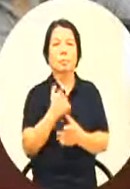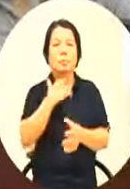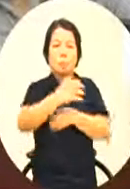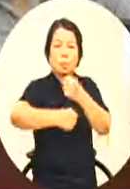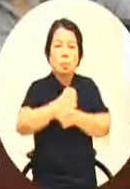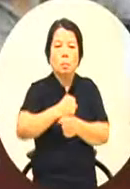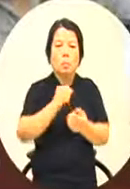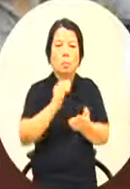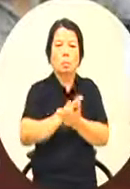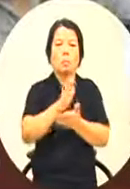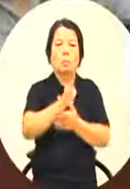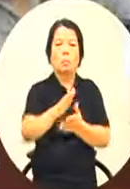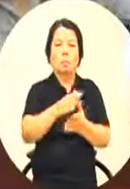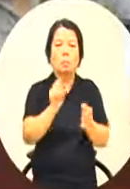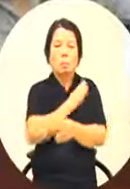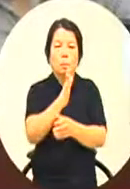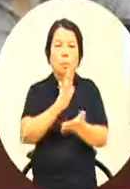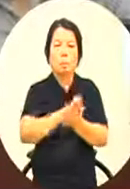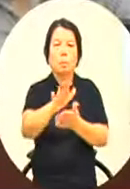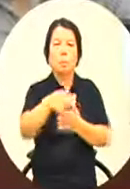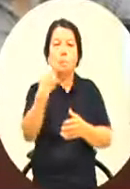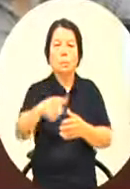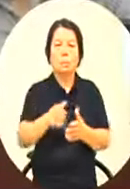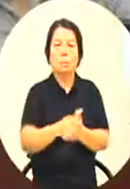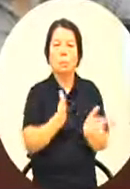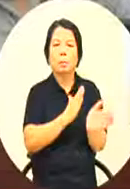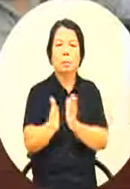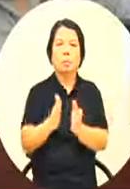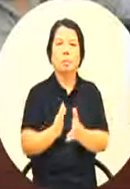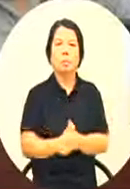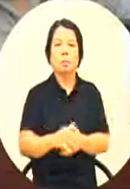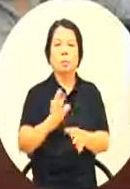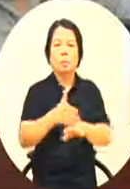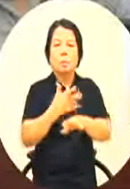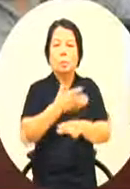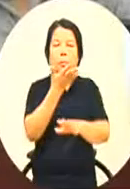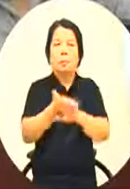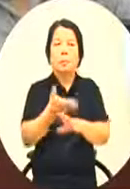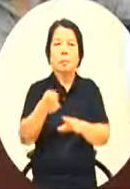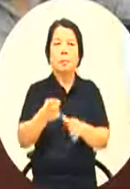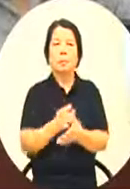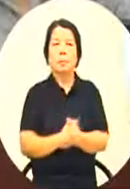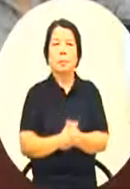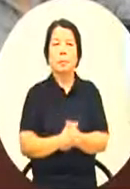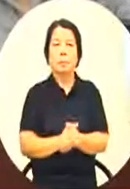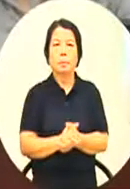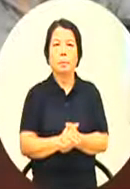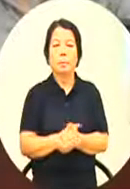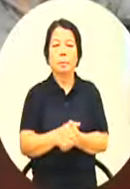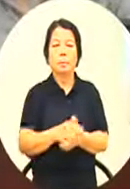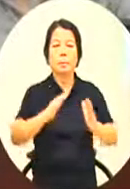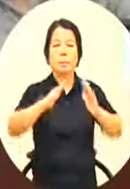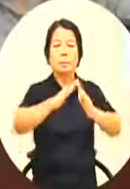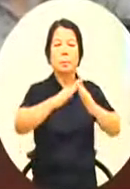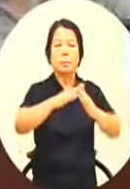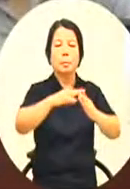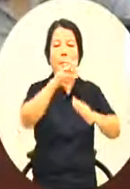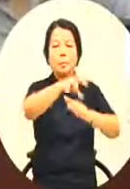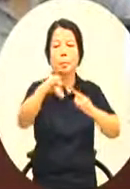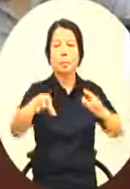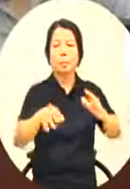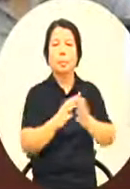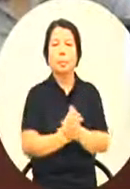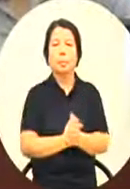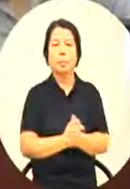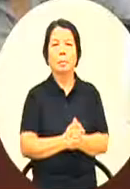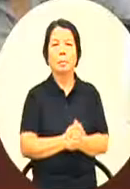结束之后另外的处理不会是放在那个城市的一个比